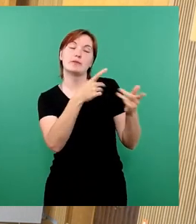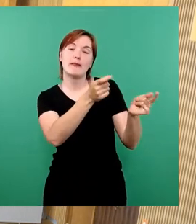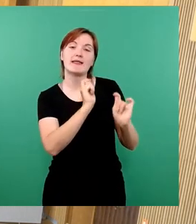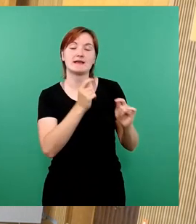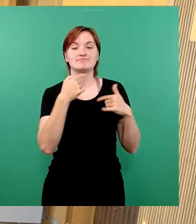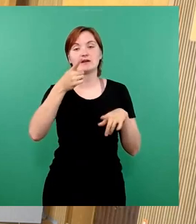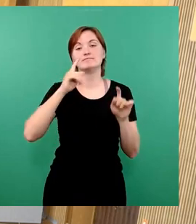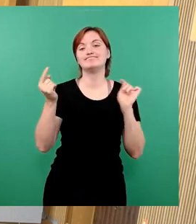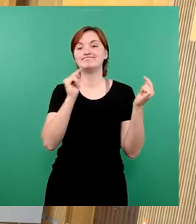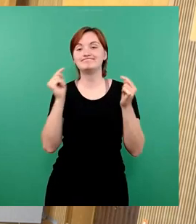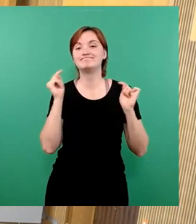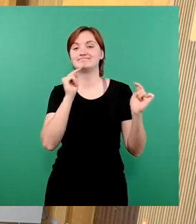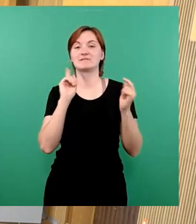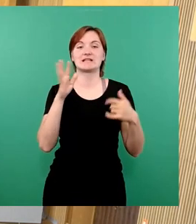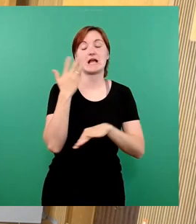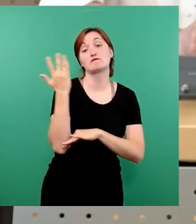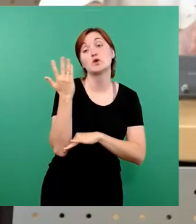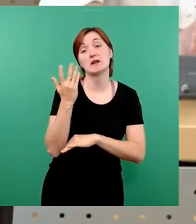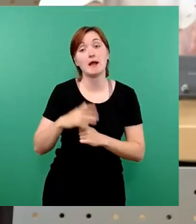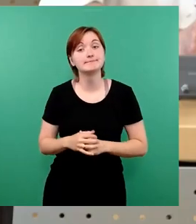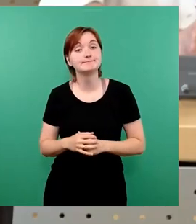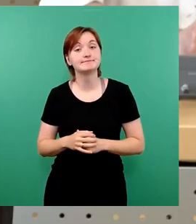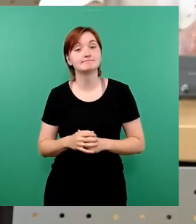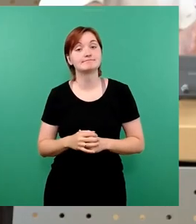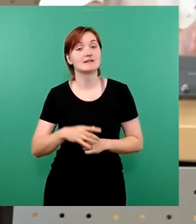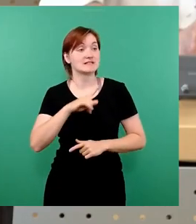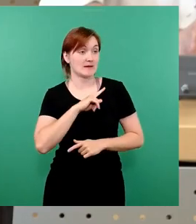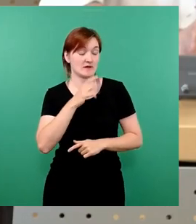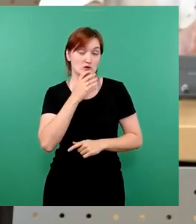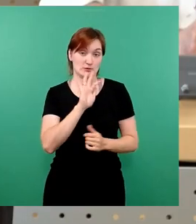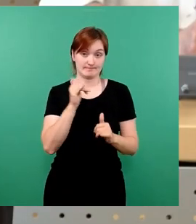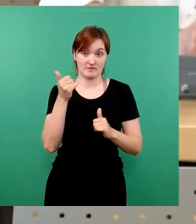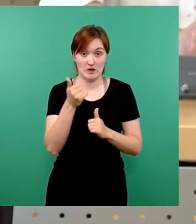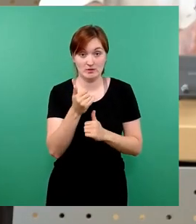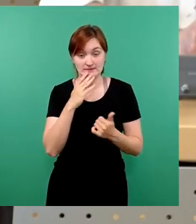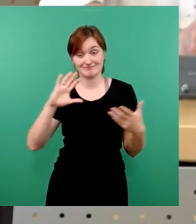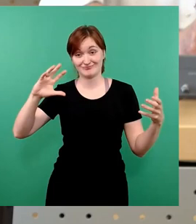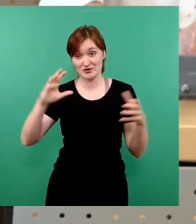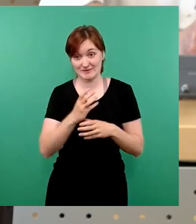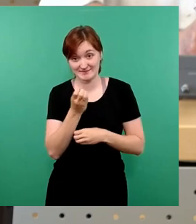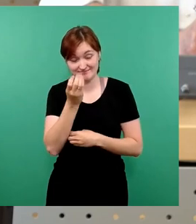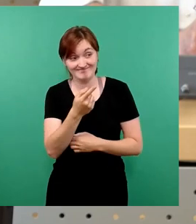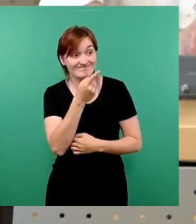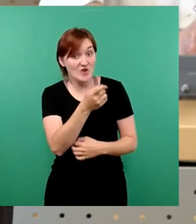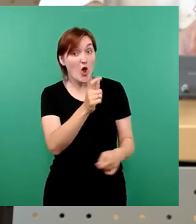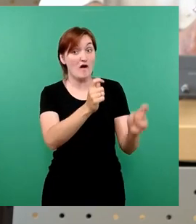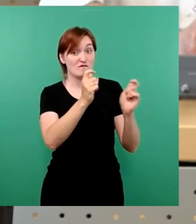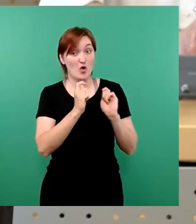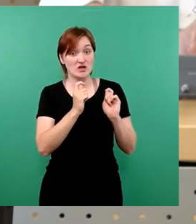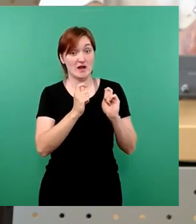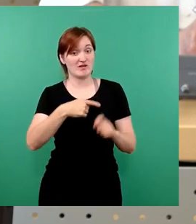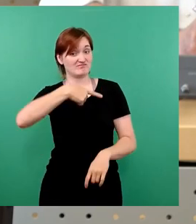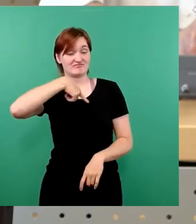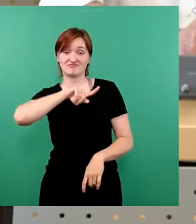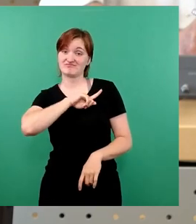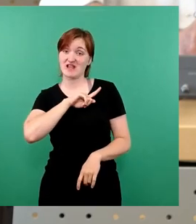prominent vortragen zu können. Ich nehme es gleich vorweg als Zusammenfassung. Das, was Sie vorschlagen, ist aus unserer Sicht